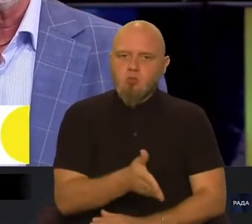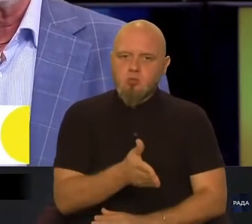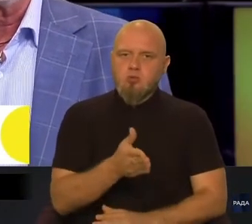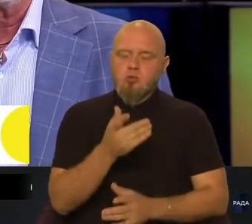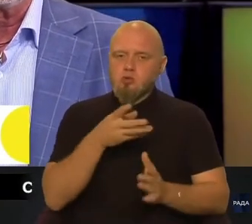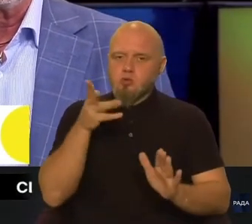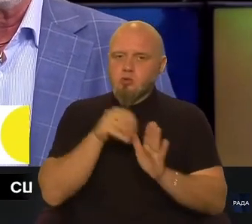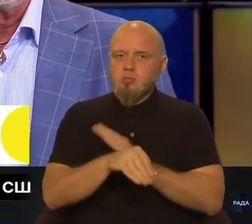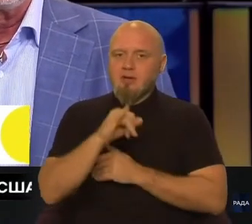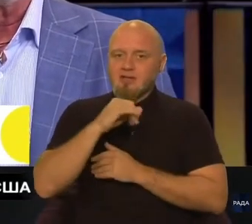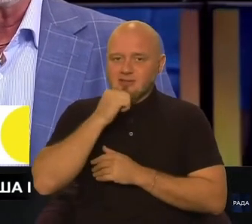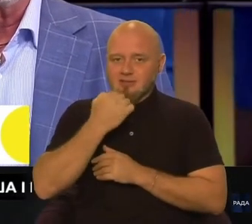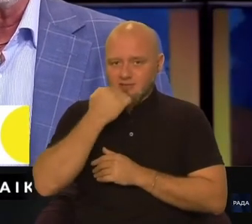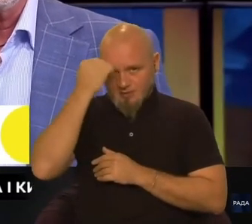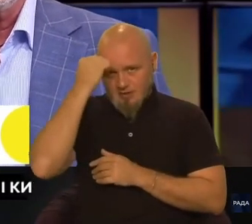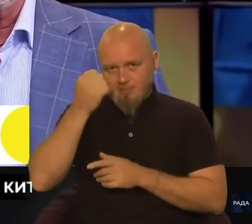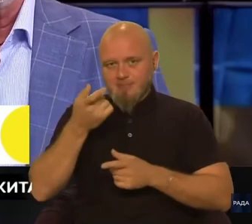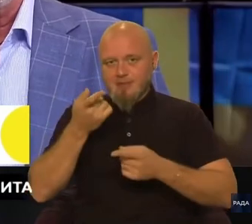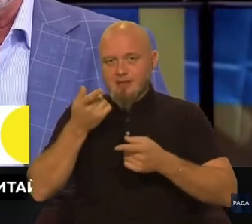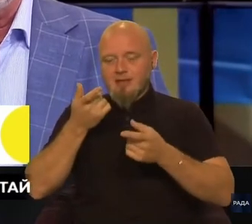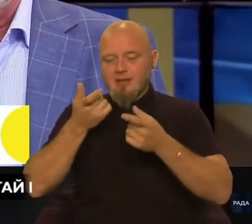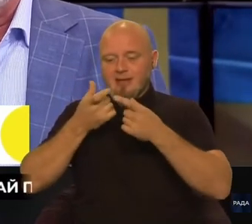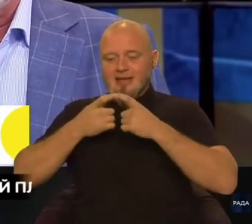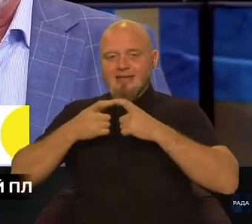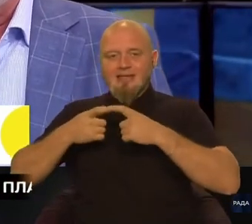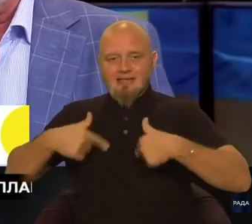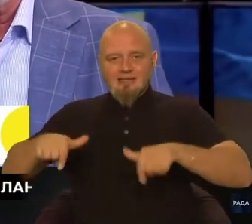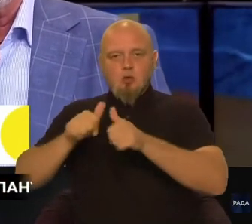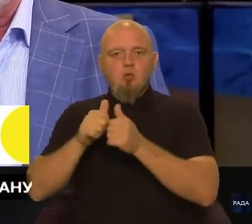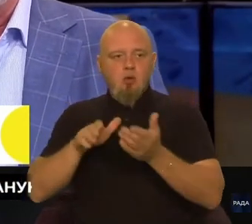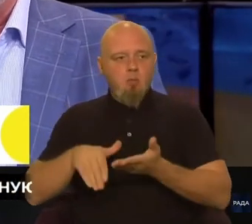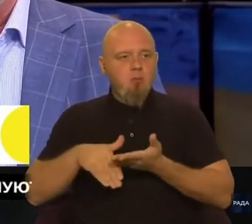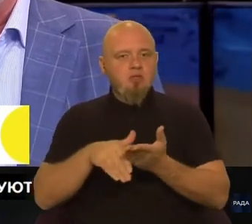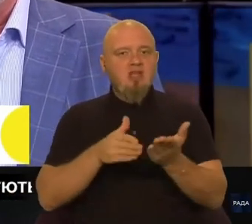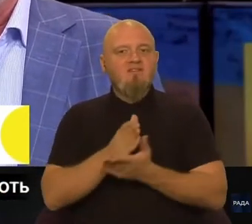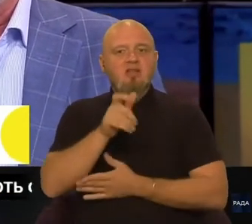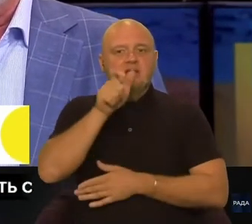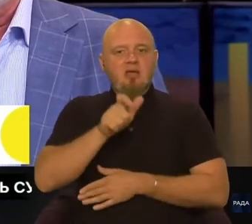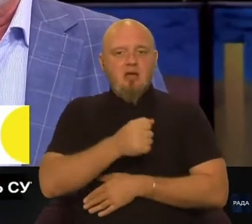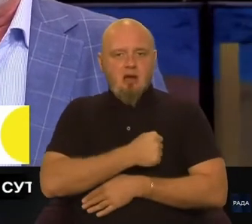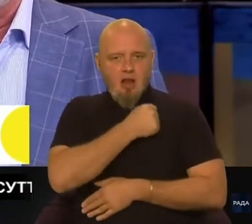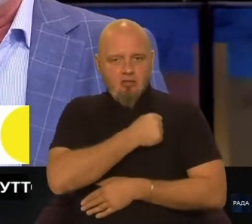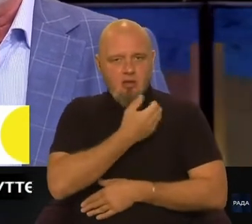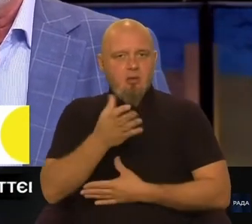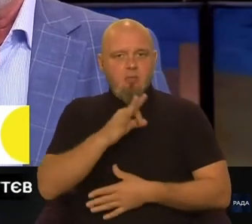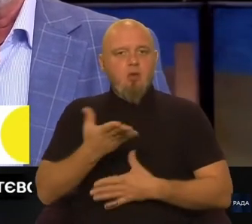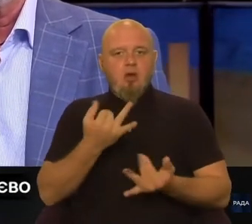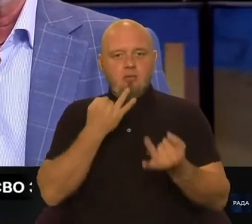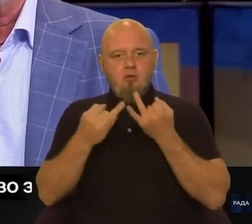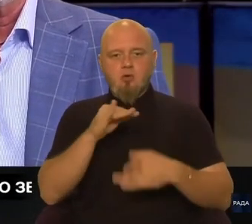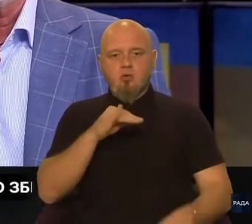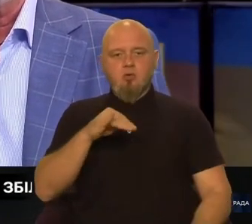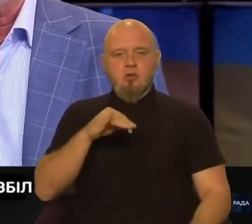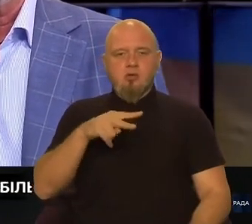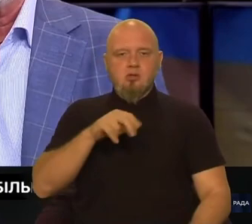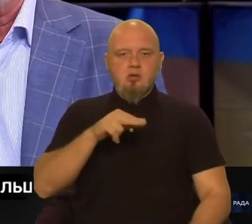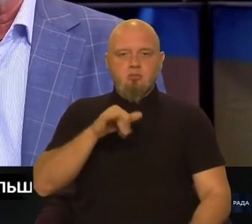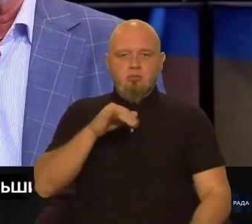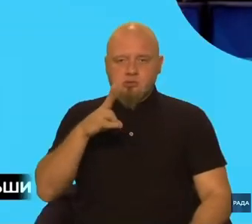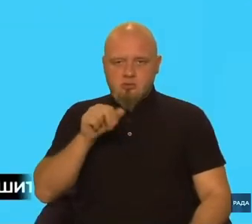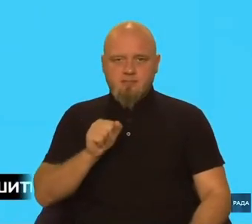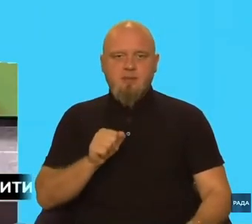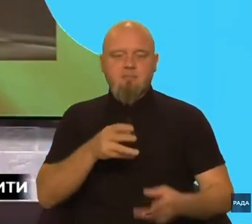зокрема, завдяки інститутові помічників ветерана, про який ми говорили з Юлією Лапутіною, міністеркою справи